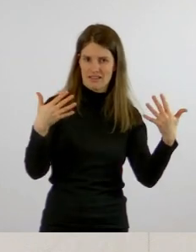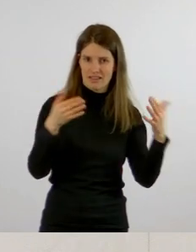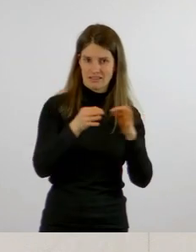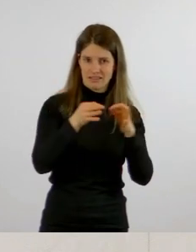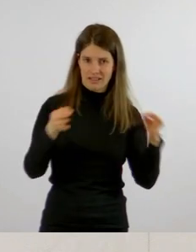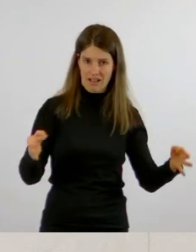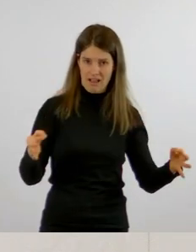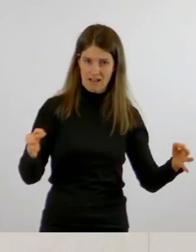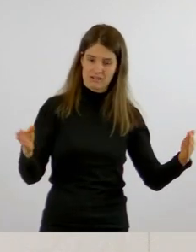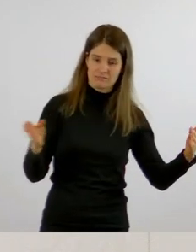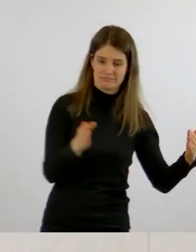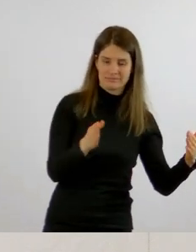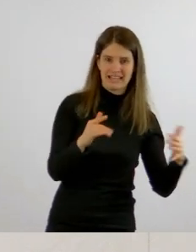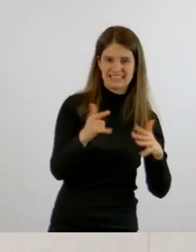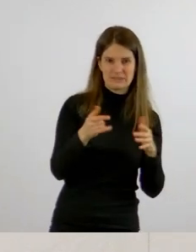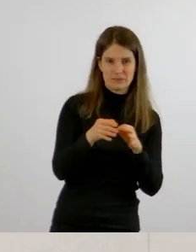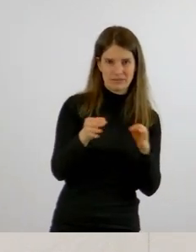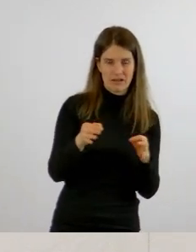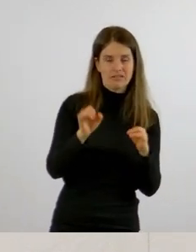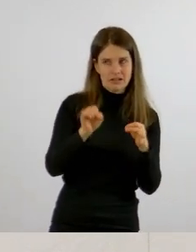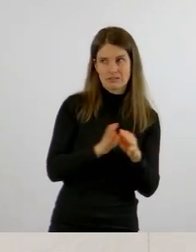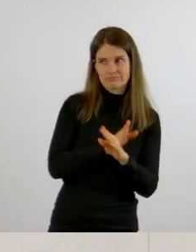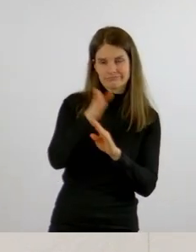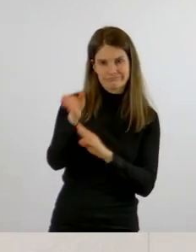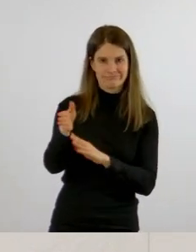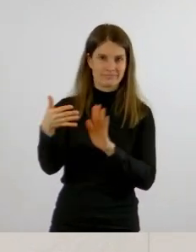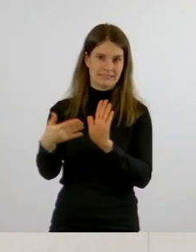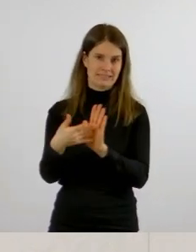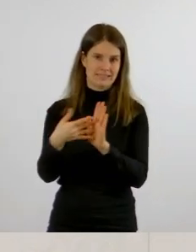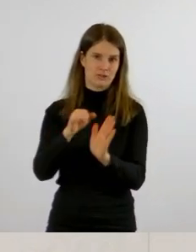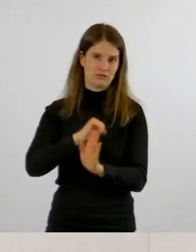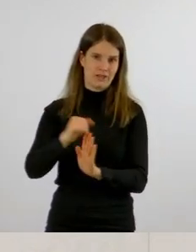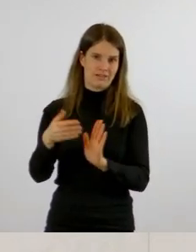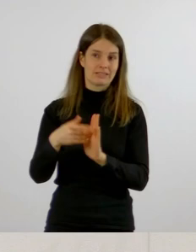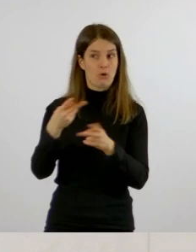siebten Tag durch einen qualifizierten Schnelltest.